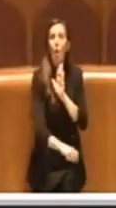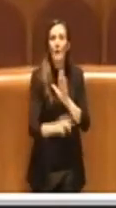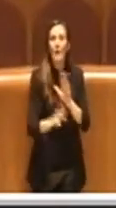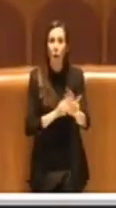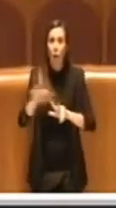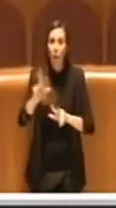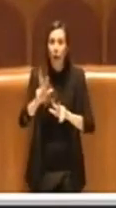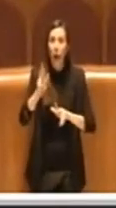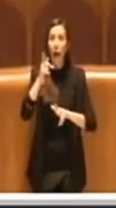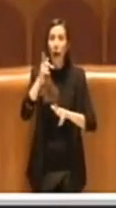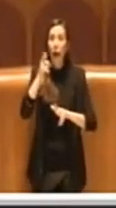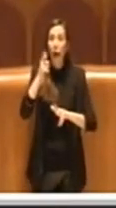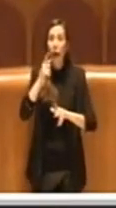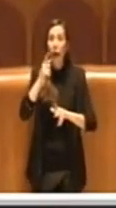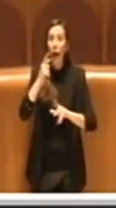gli uffici ne prendano atto. Grazie.